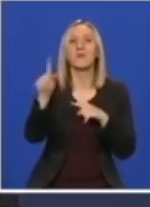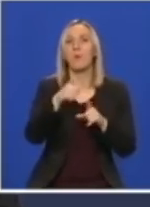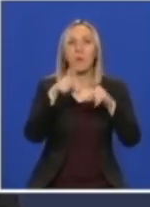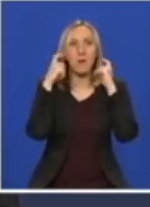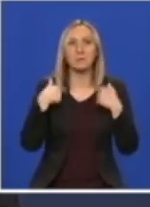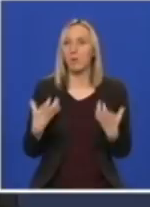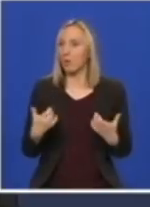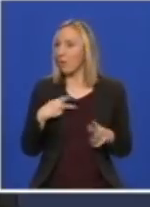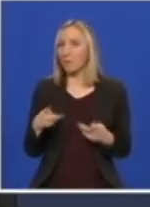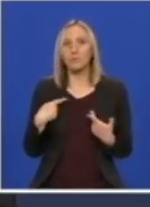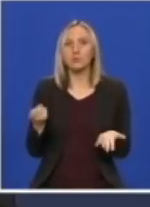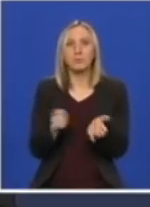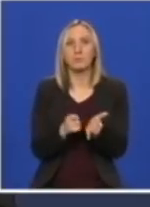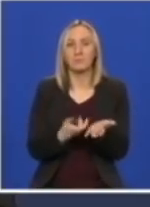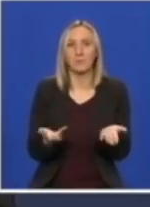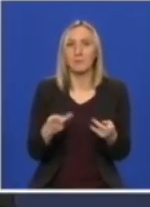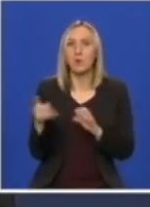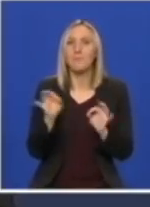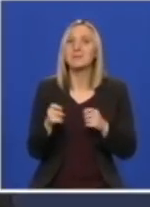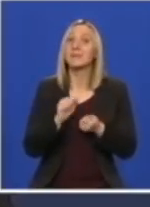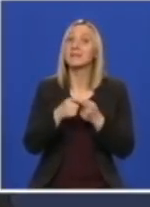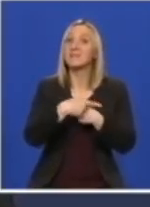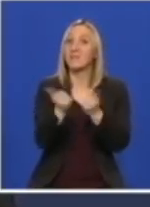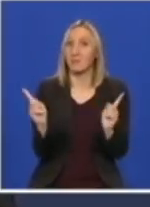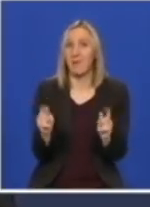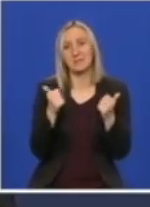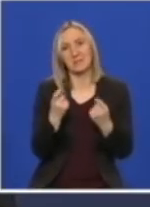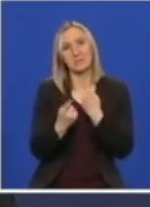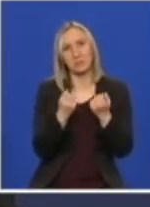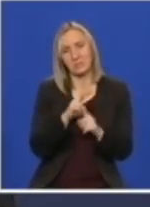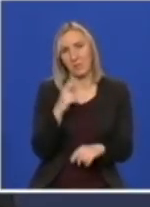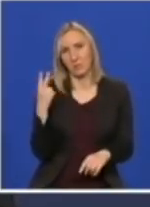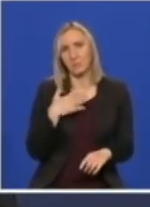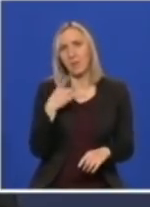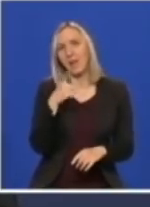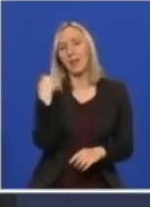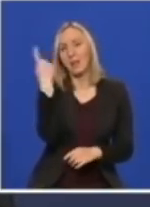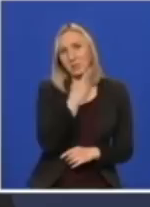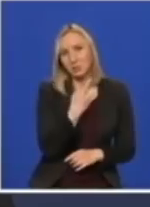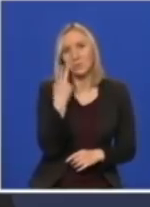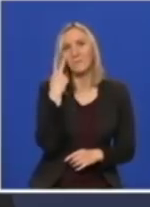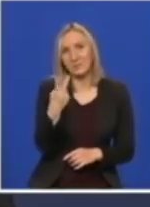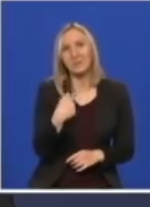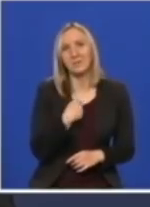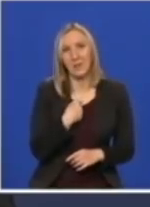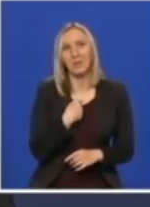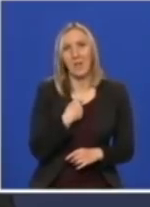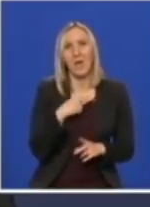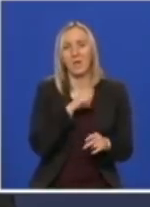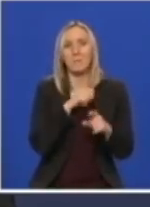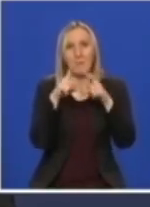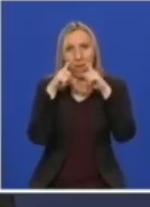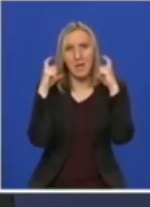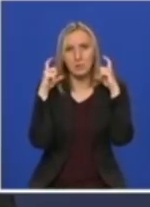možete obezbediti. Sada je situacija drugačija, što se mene lično tiče, vi vidite da ja nosim od onog